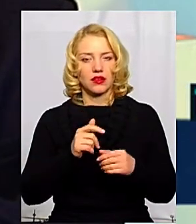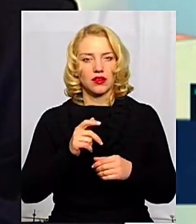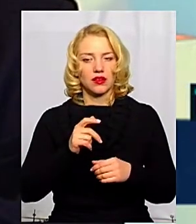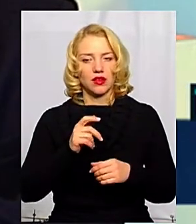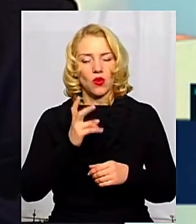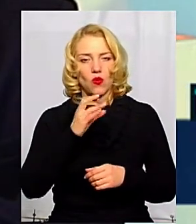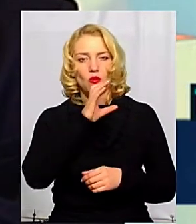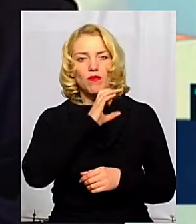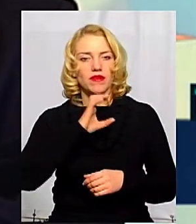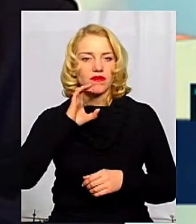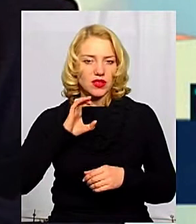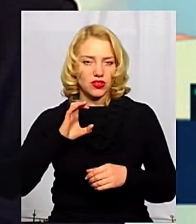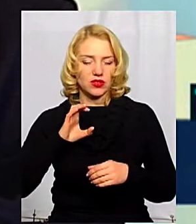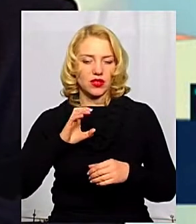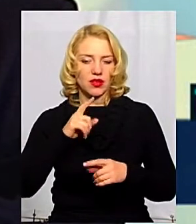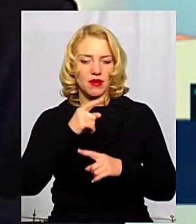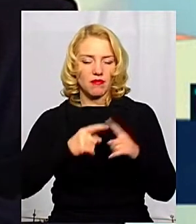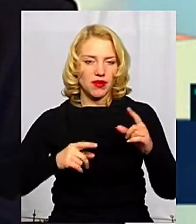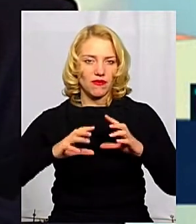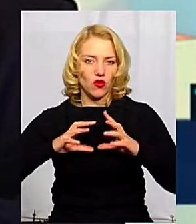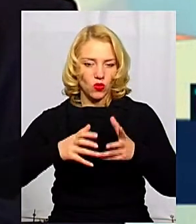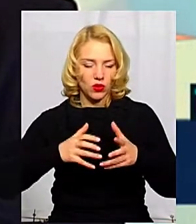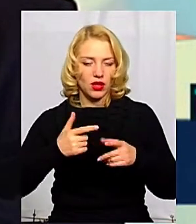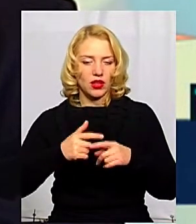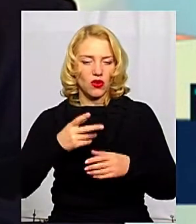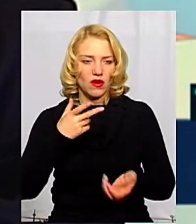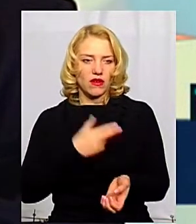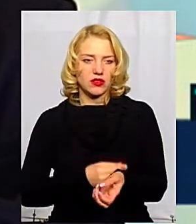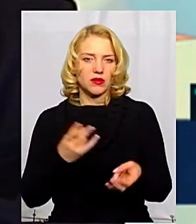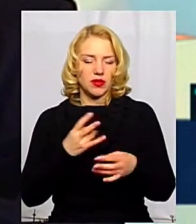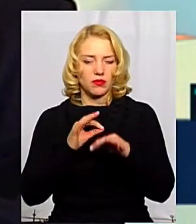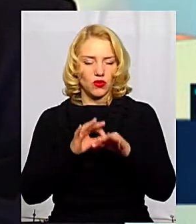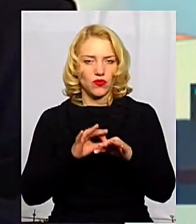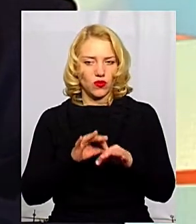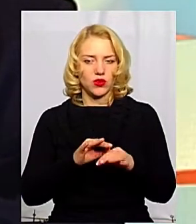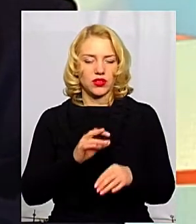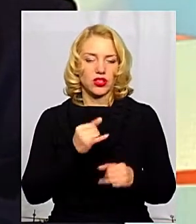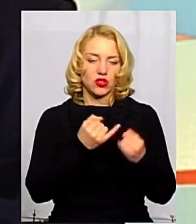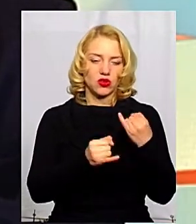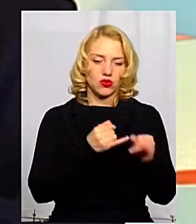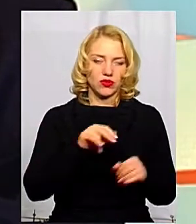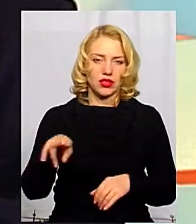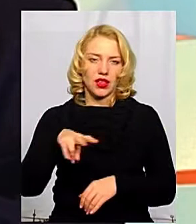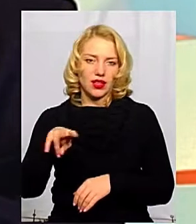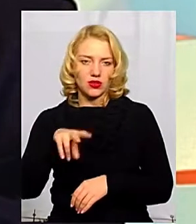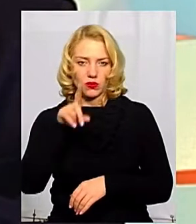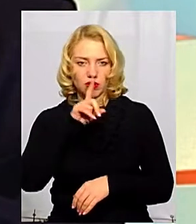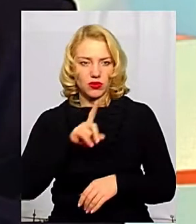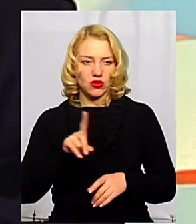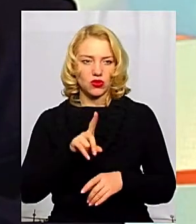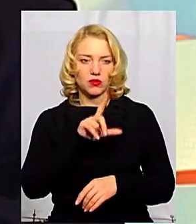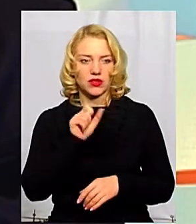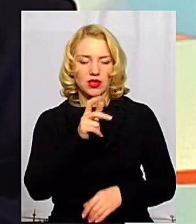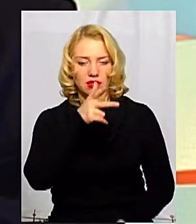північній півкулі, то вакцинацію бажано проводити – це жовтень, листопад, місяць. Тому що за